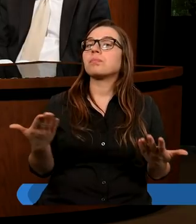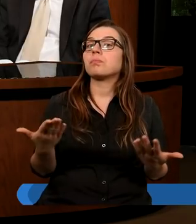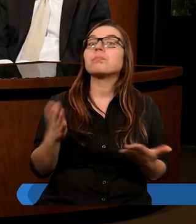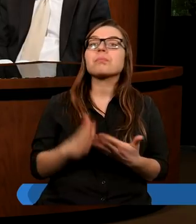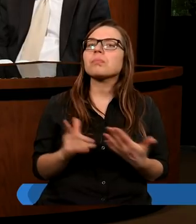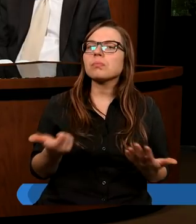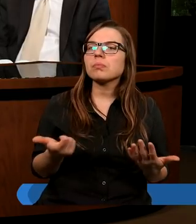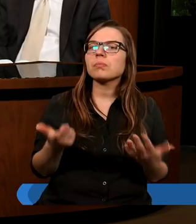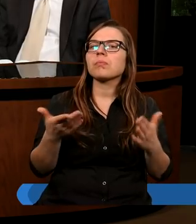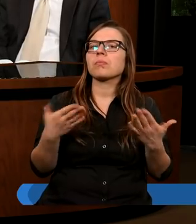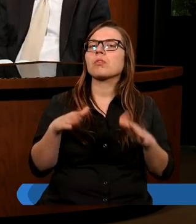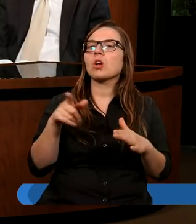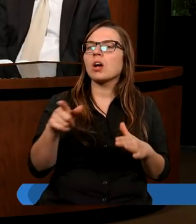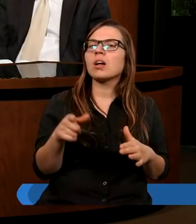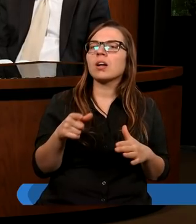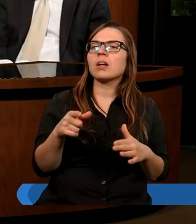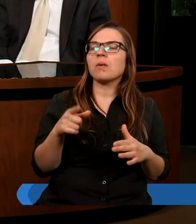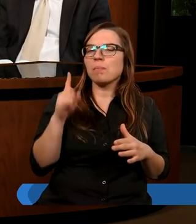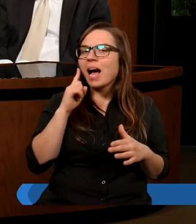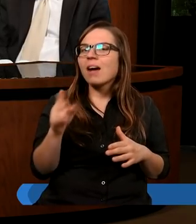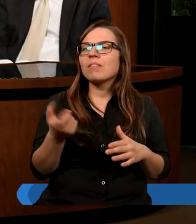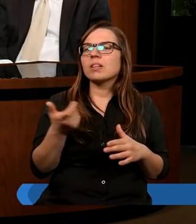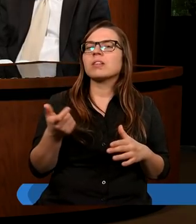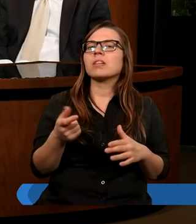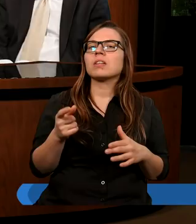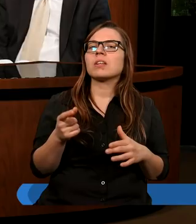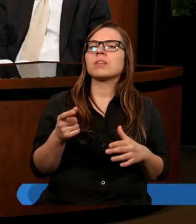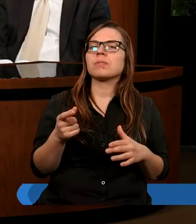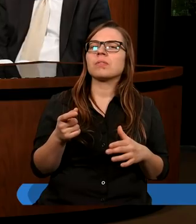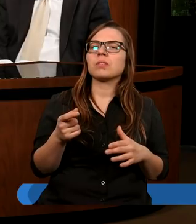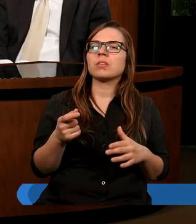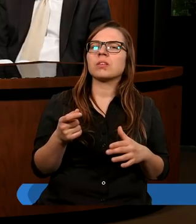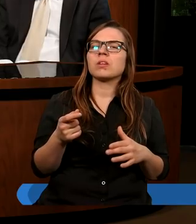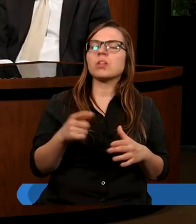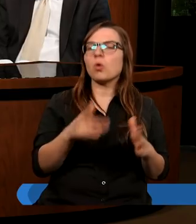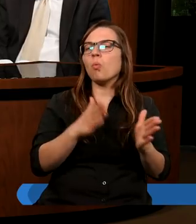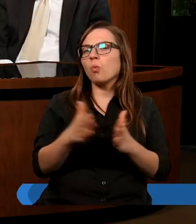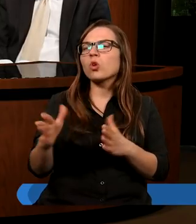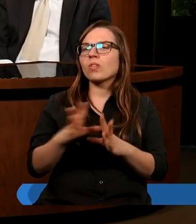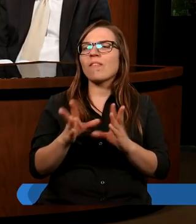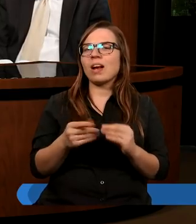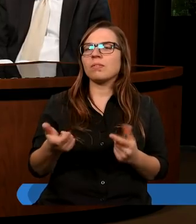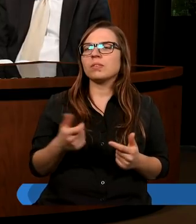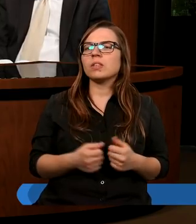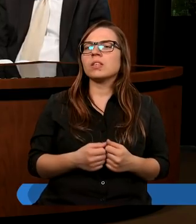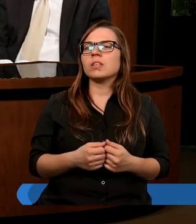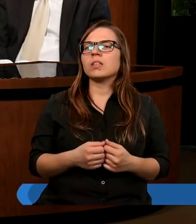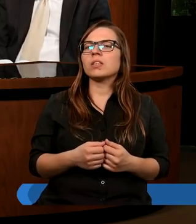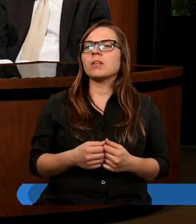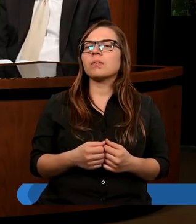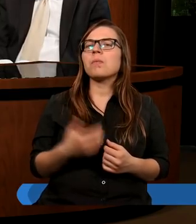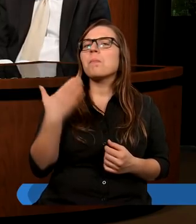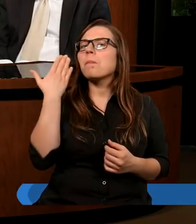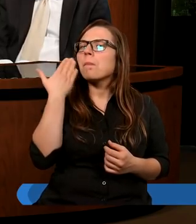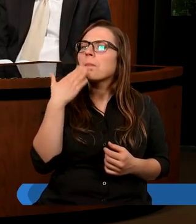prostu poświęcili tych ludzi, oddzielili do tej pracy i dokonali takiego uporządkowania. Bardzo